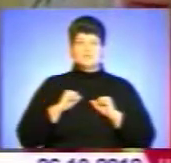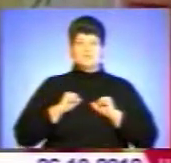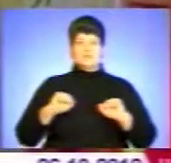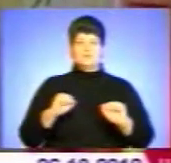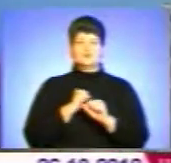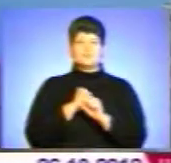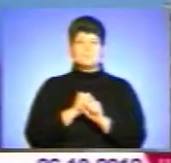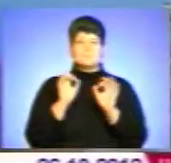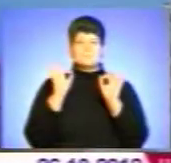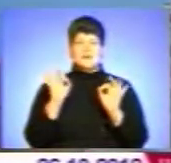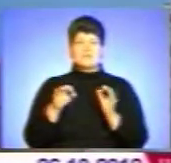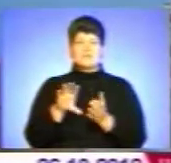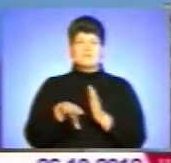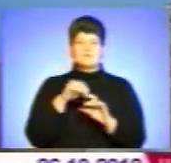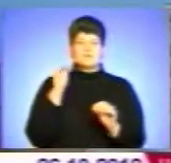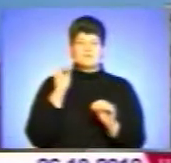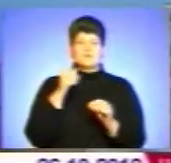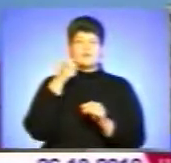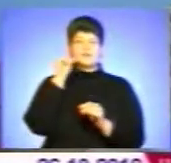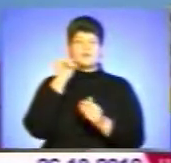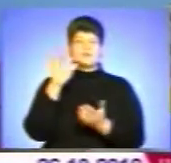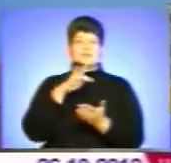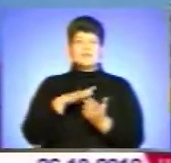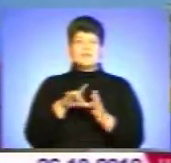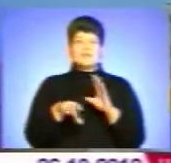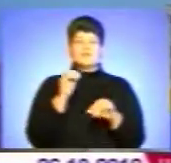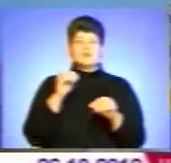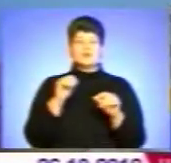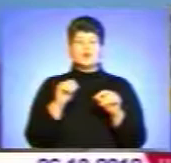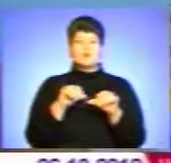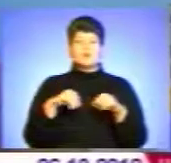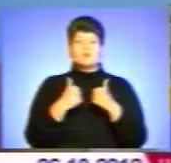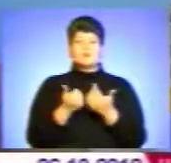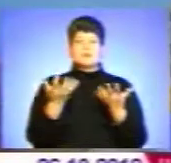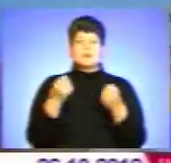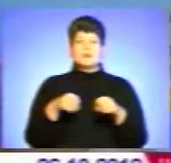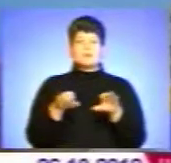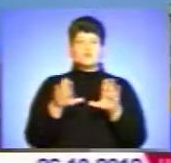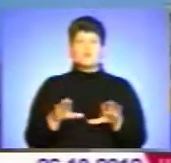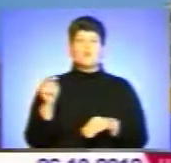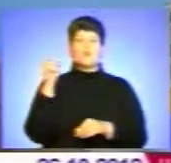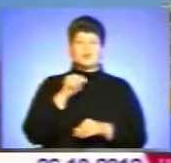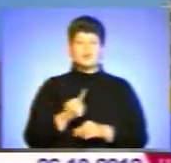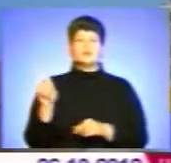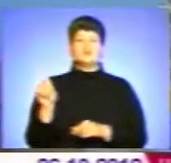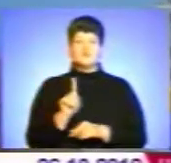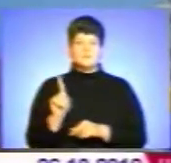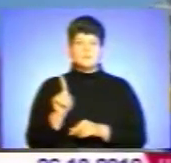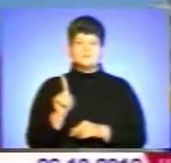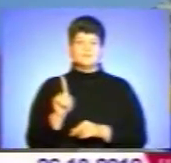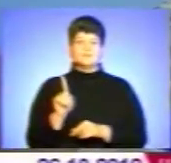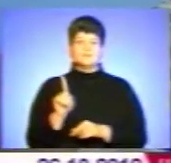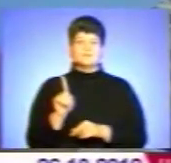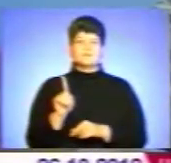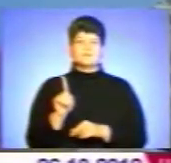правильний вибір. Вчора Центральна виборча комісія прийняла постанову про те, що в